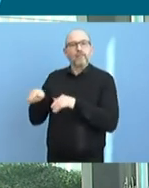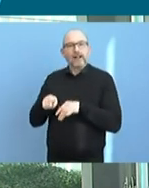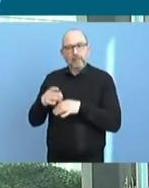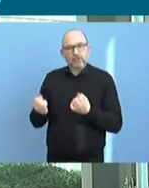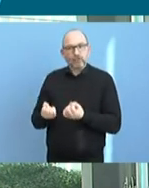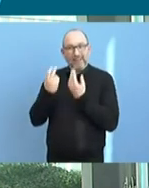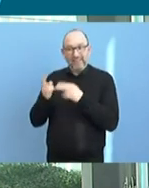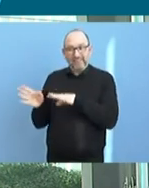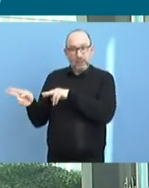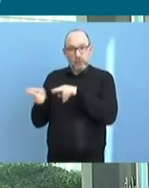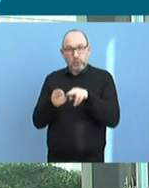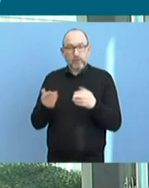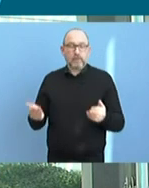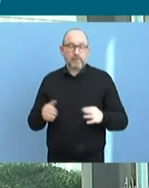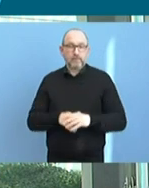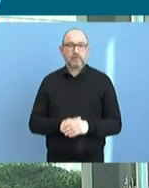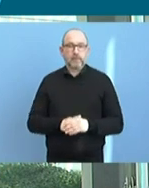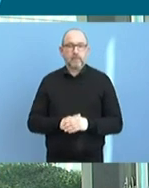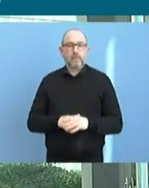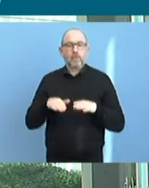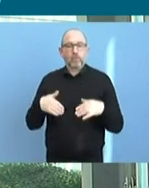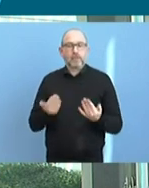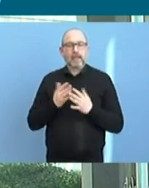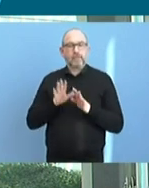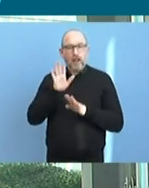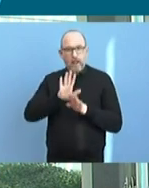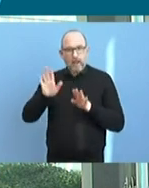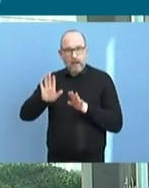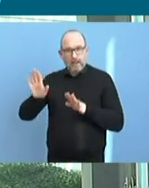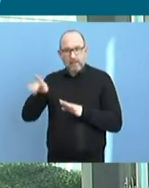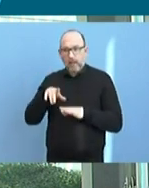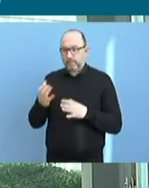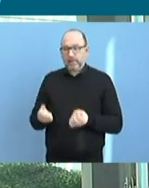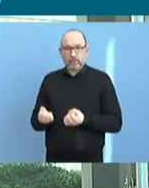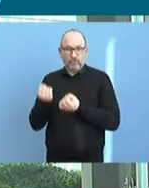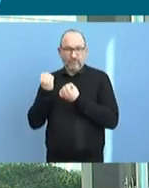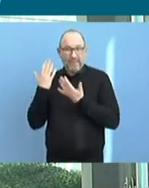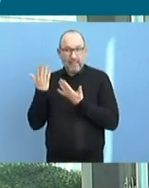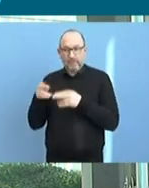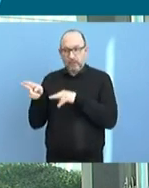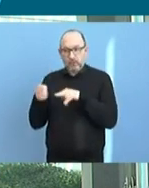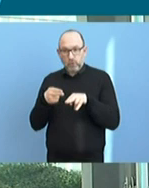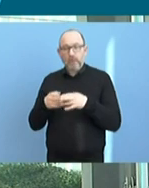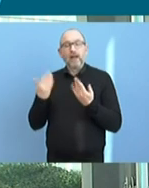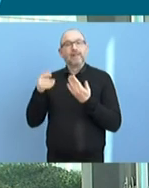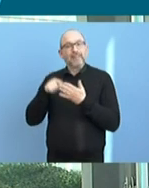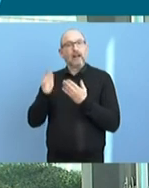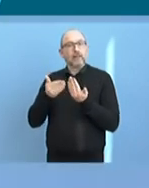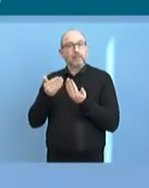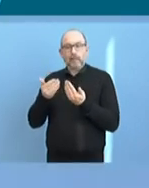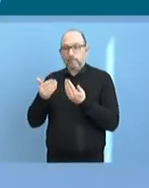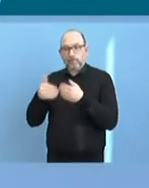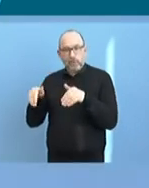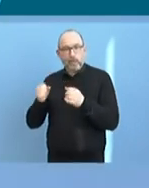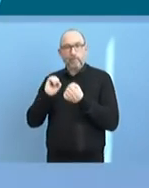wird. Und in der Tat sind da Länder dabei, wo die Umstände sehr schwierig sind, wo es Beschränkungen gibt der